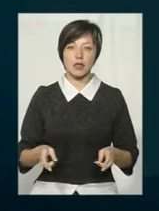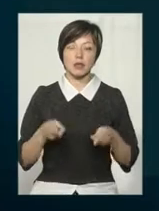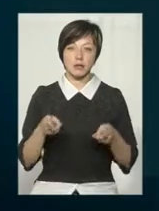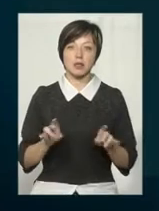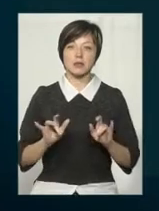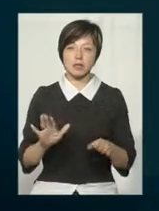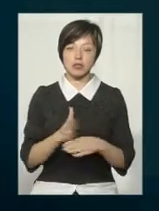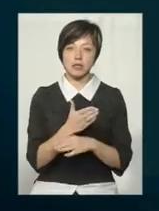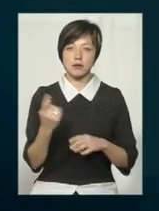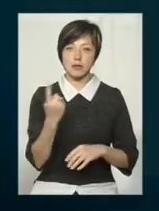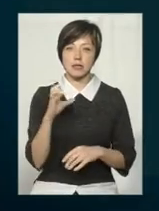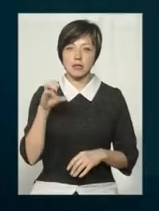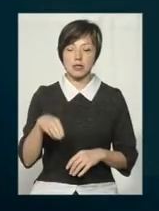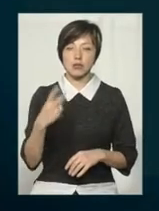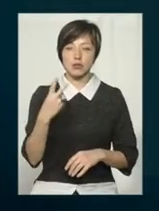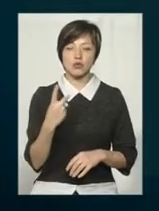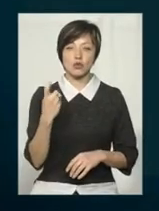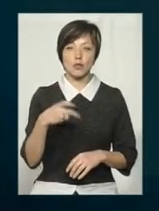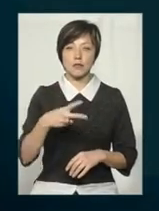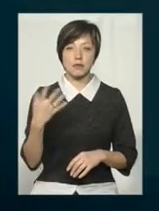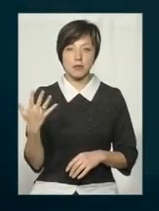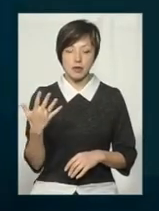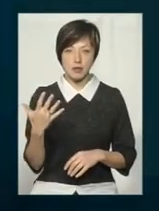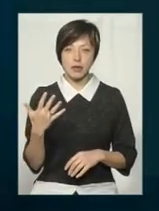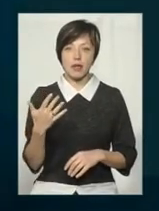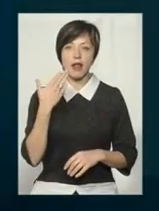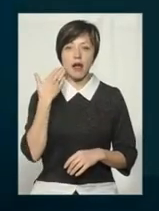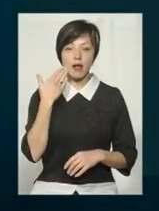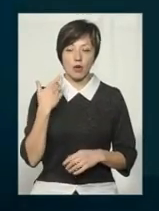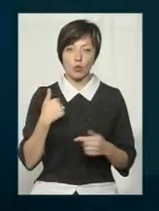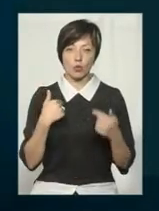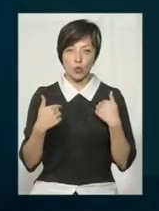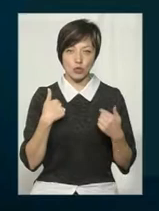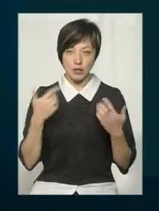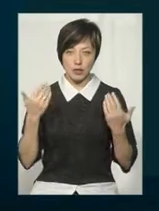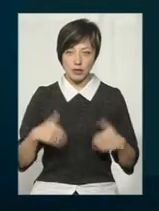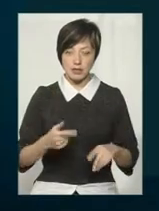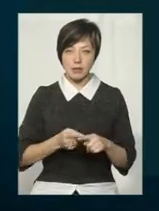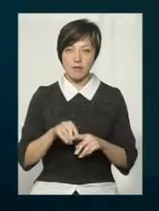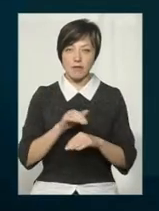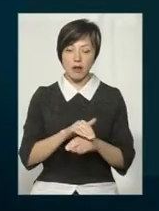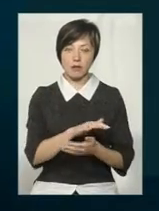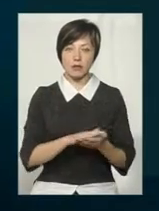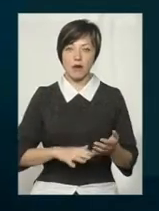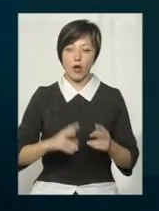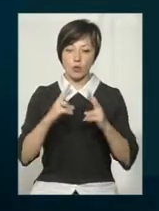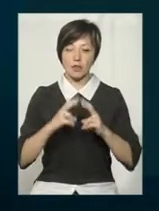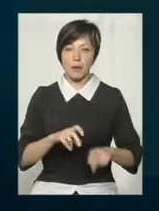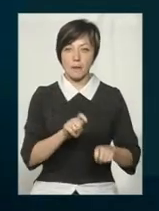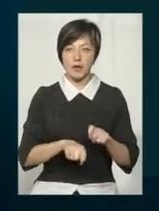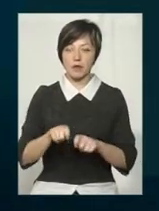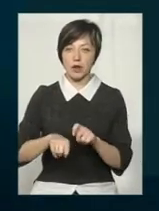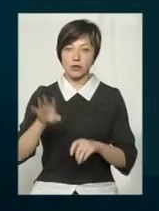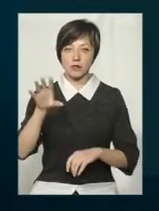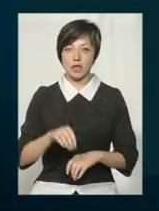за часиною першої статівця 25-го, це вискій тілесні ушкодження. І наразі за даним фактом триває розслідування. Провіляється ця